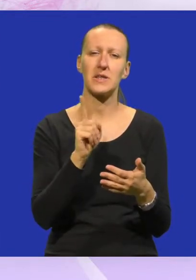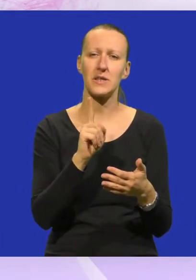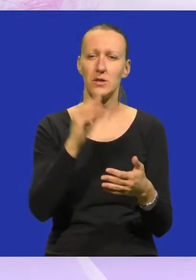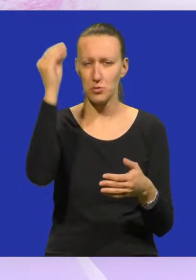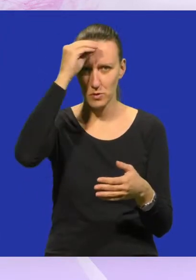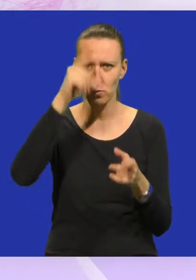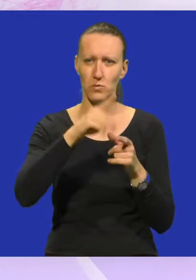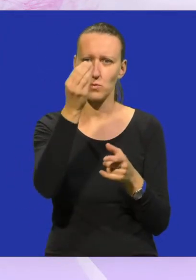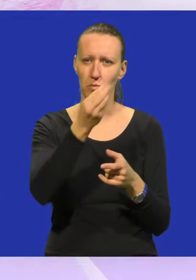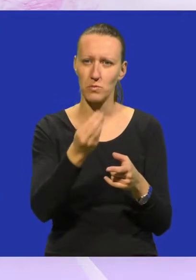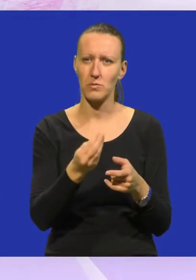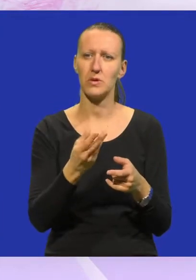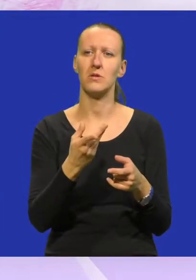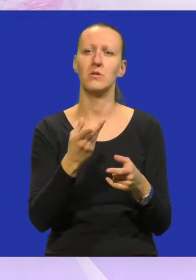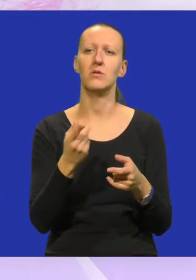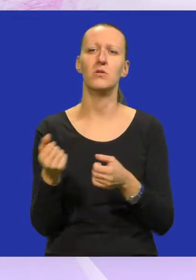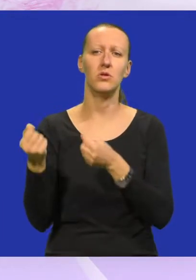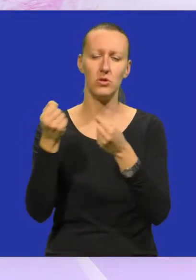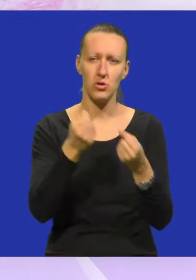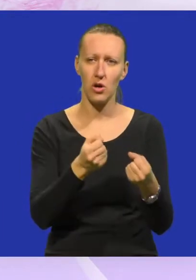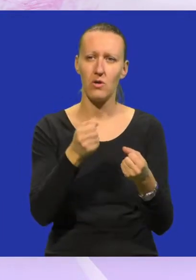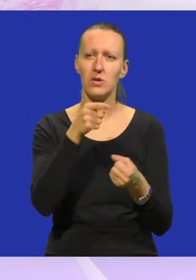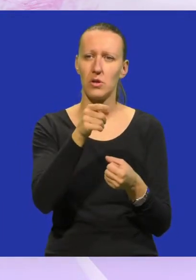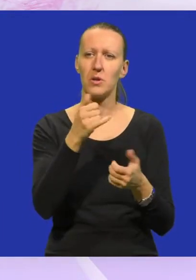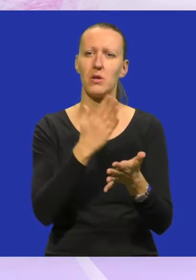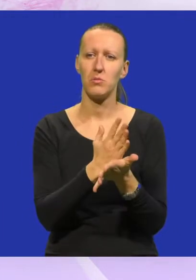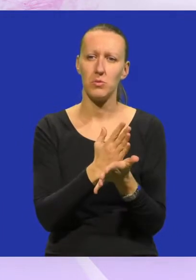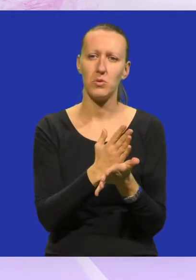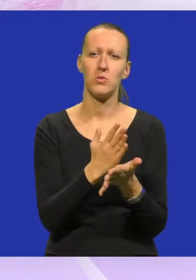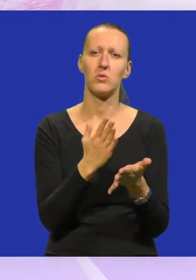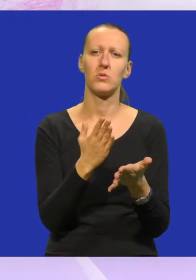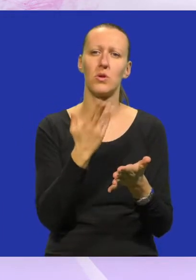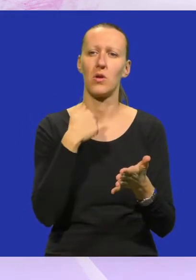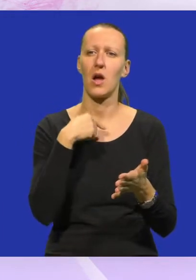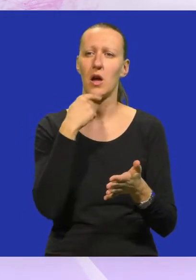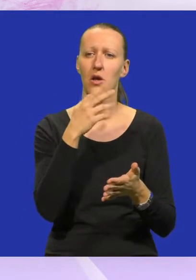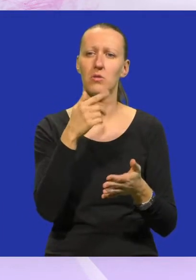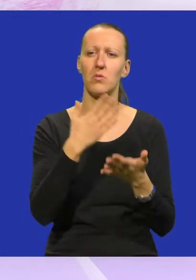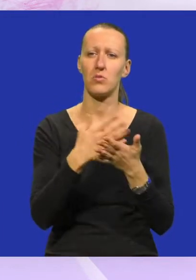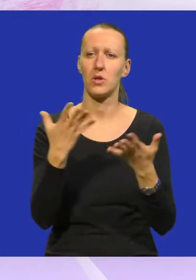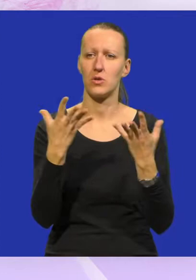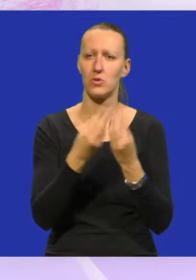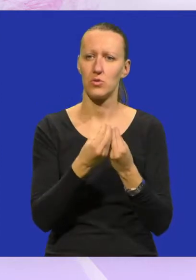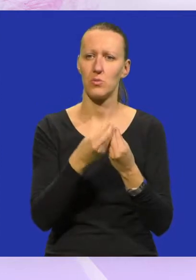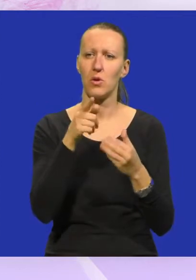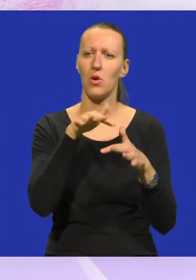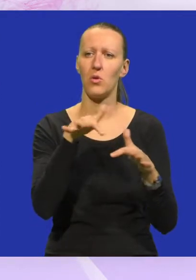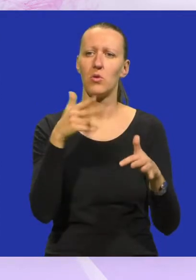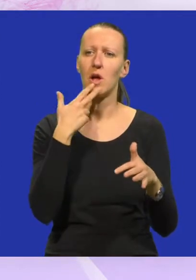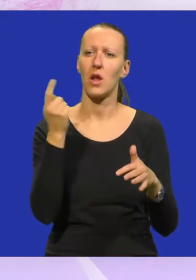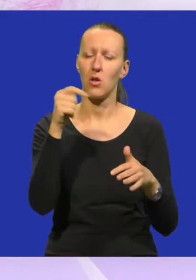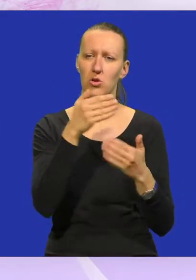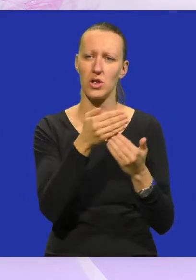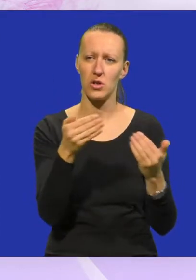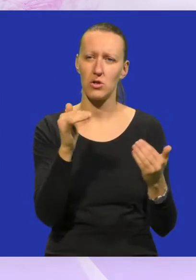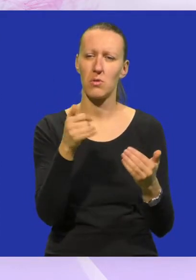obrazovani umjetnosti, dovesti ka tome da nam budu, kako ja kažem, saveznici. Dakle, da to budu ljudi kad dođu